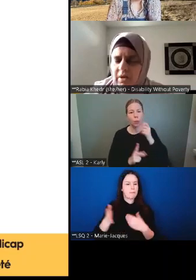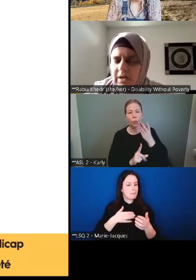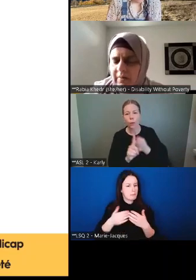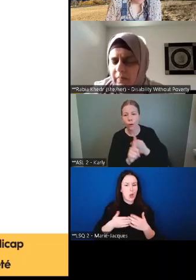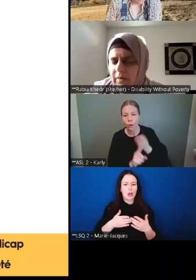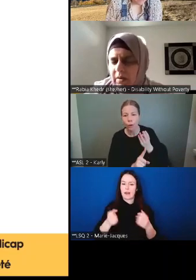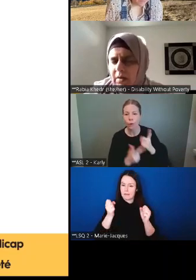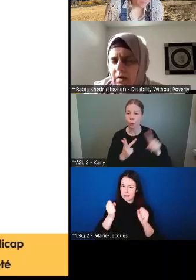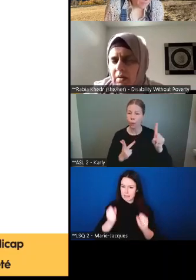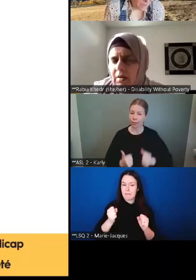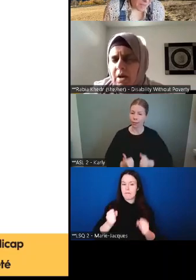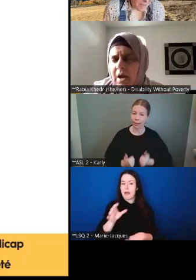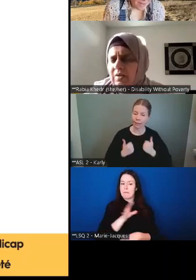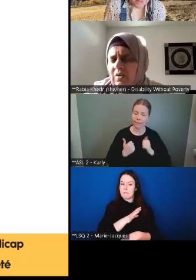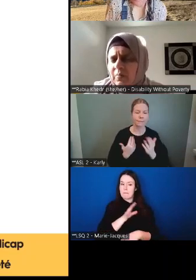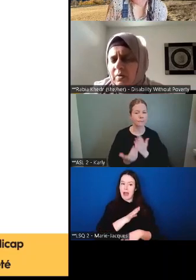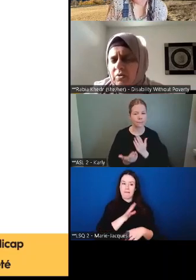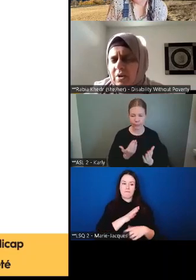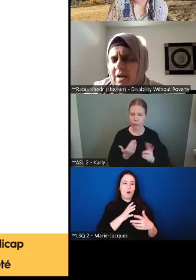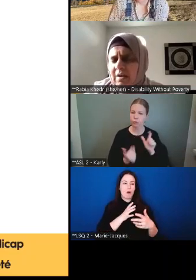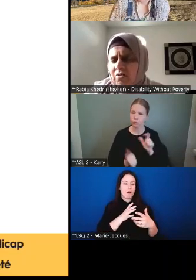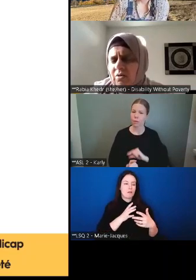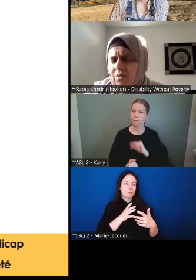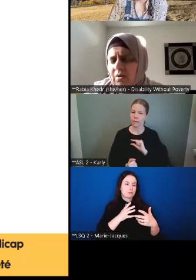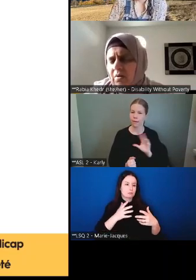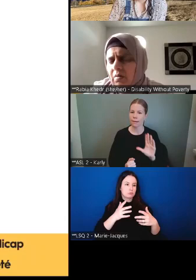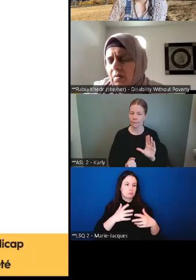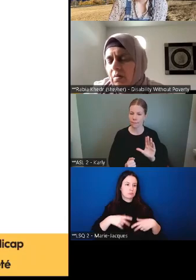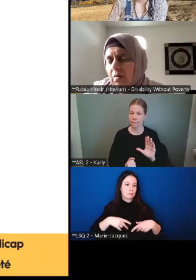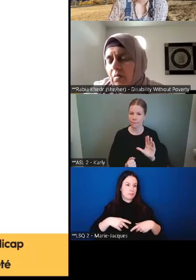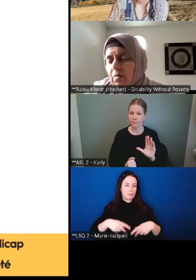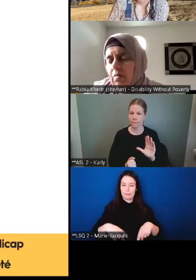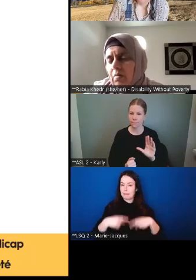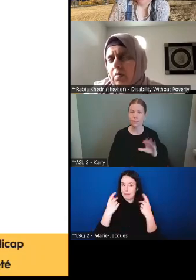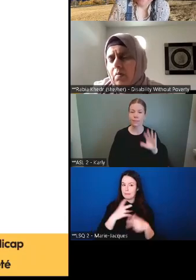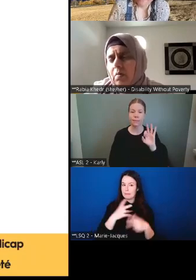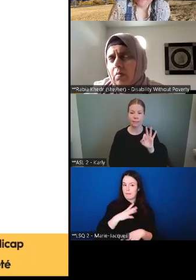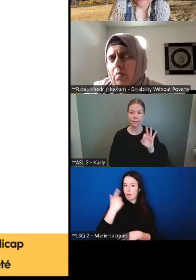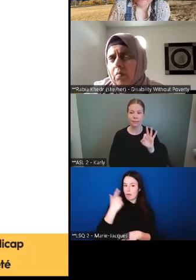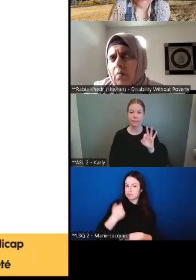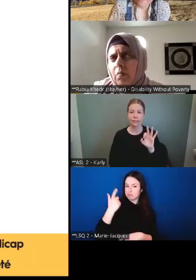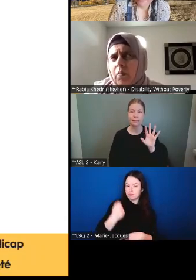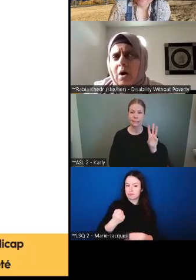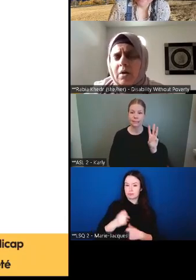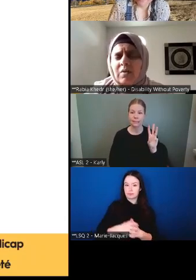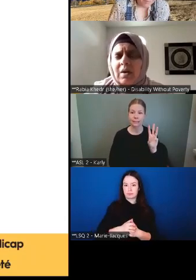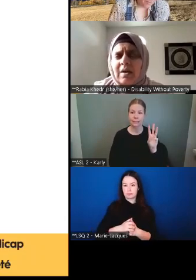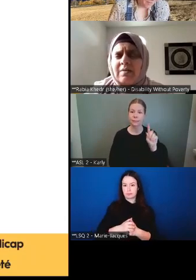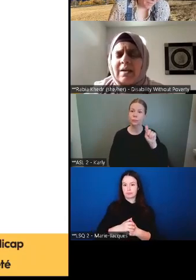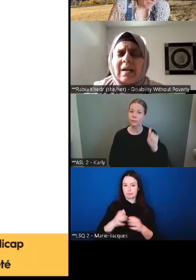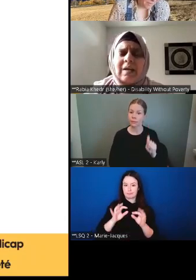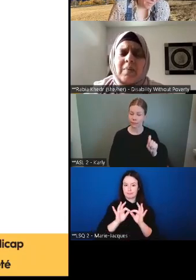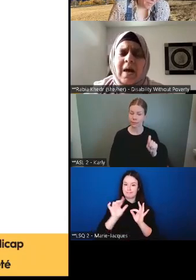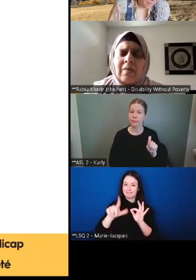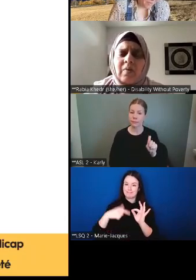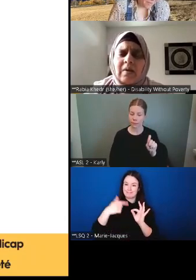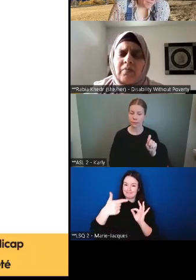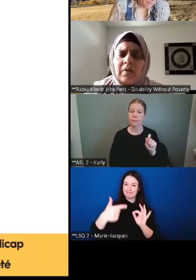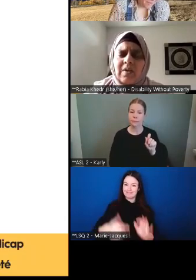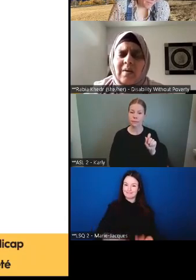vivent ou ils vivent au pays. 96% des